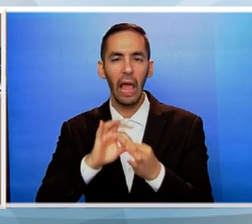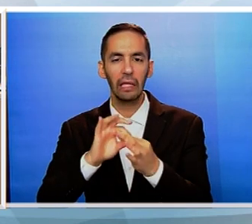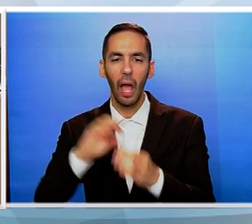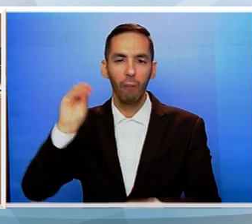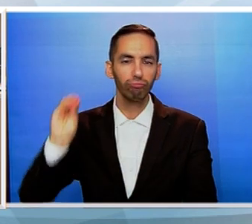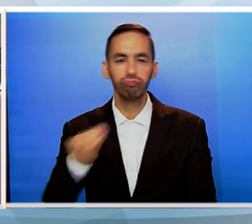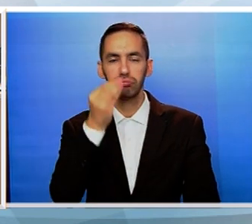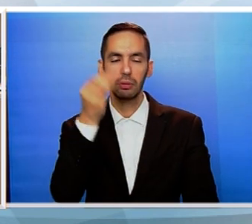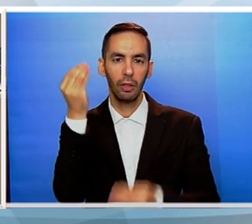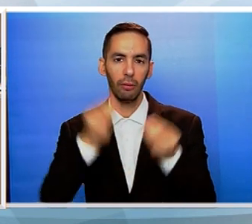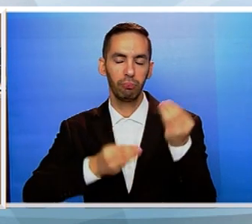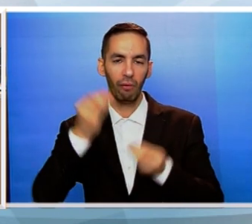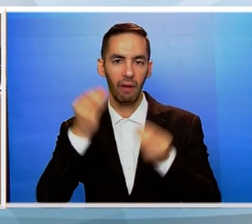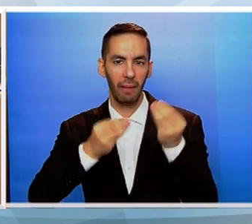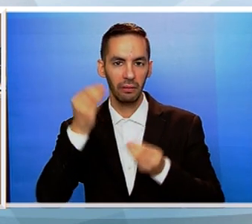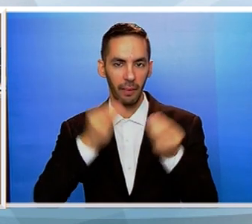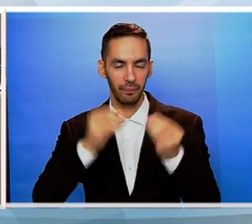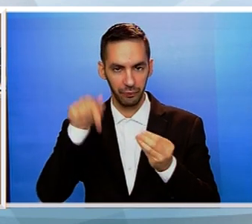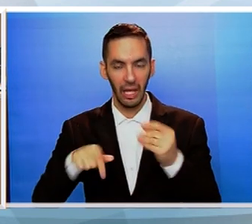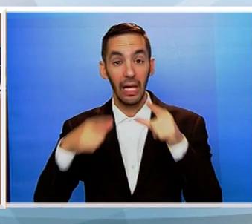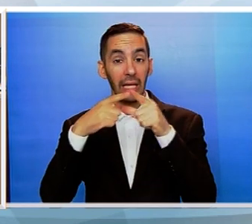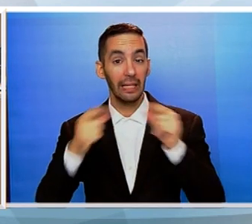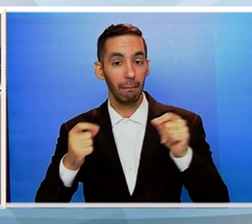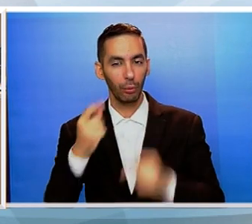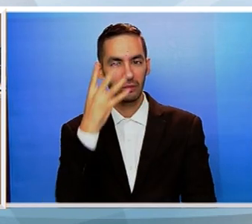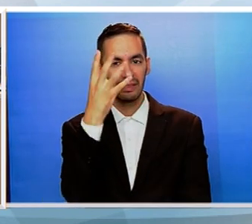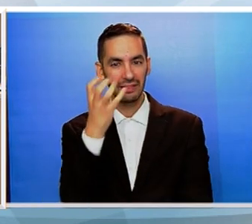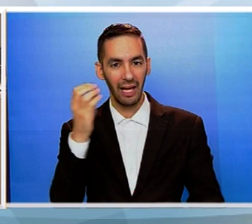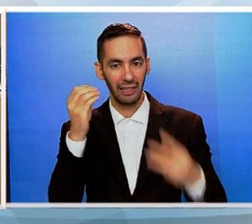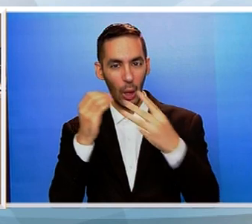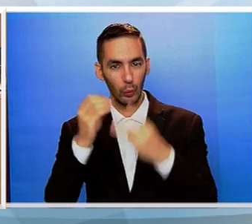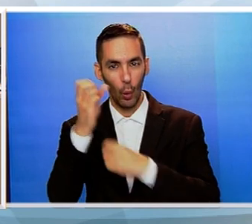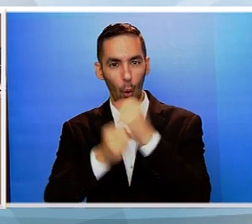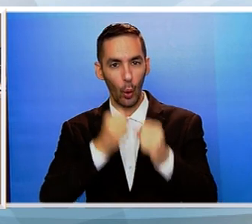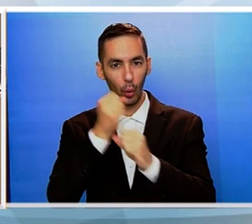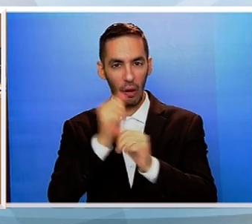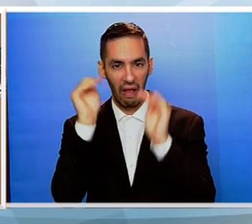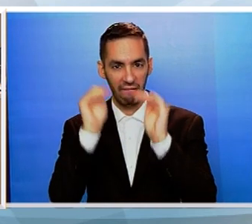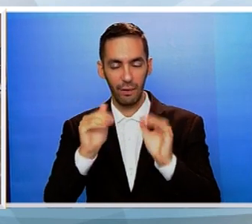Η χώρα μας, για να οχτώ τόσα χρόνια, είναι υποκατοχήν.